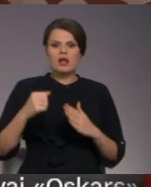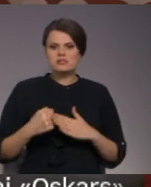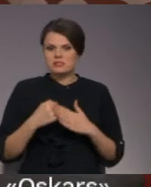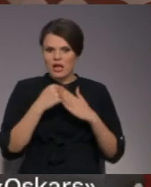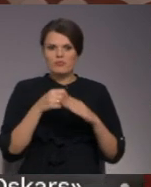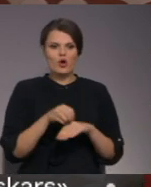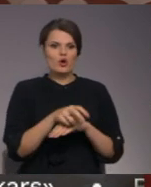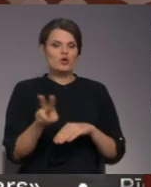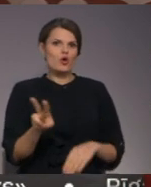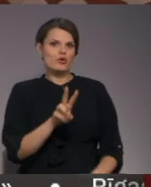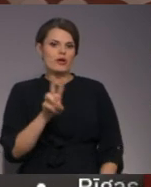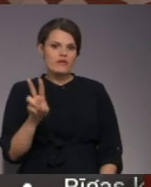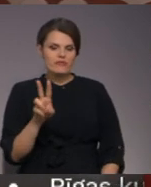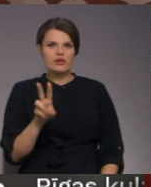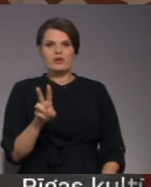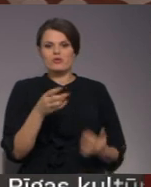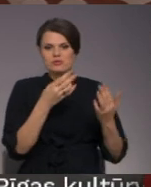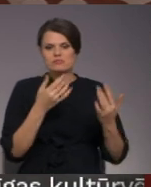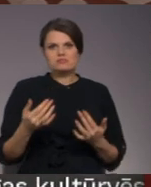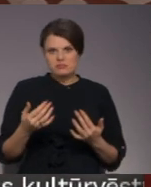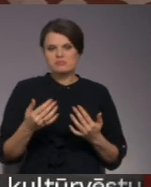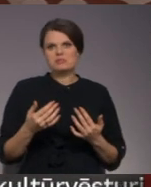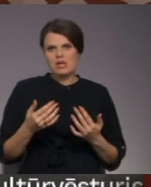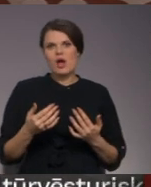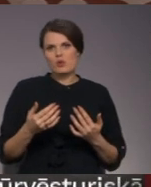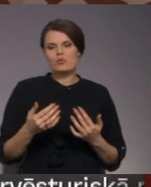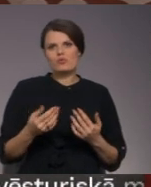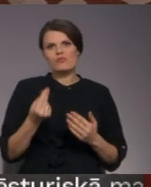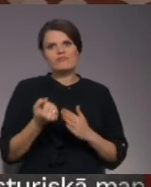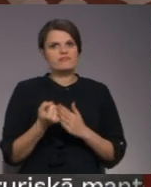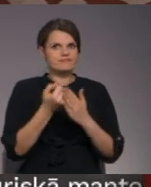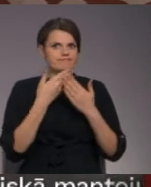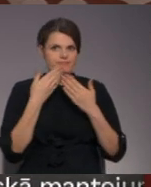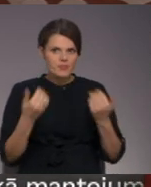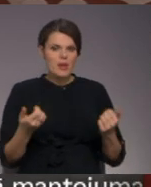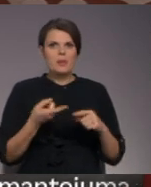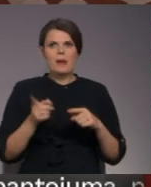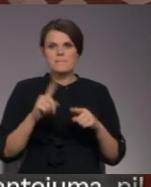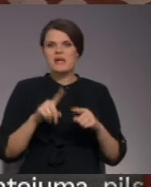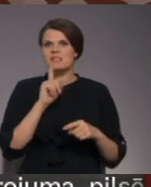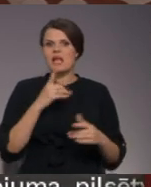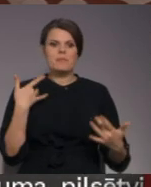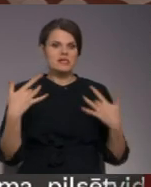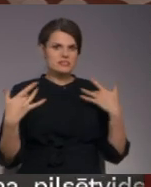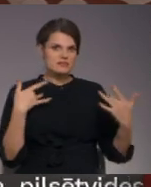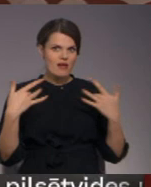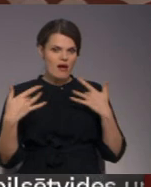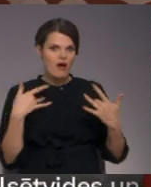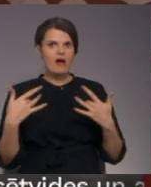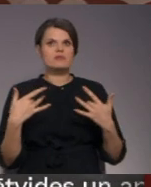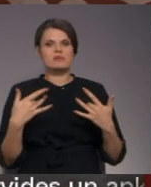covidu seku, atbalstošo finansējumu. Un līdz ar to Liepājas teātras